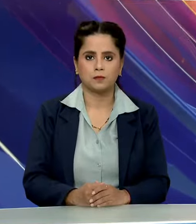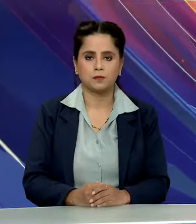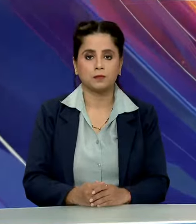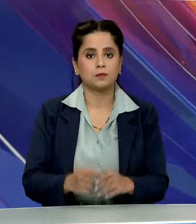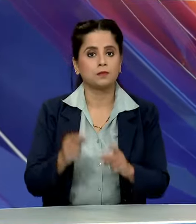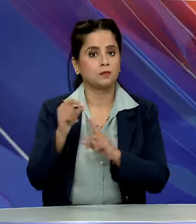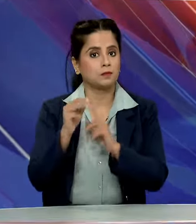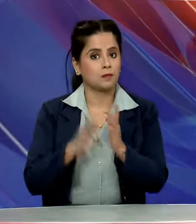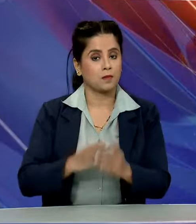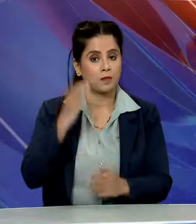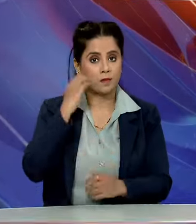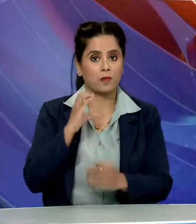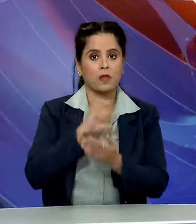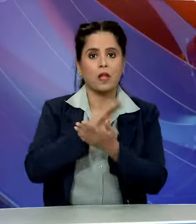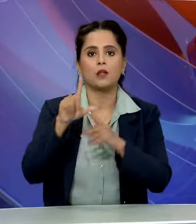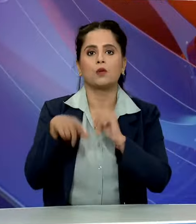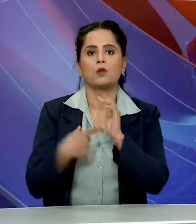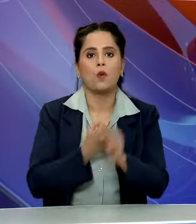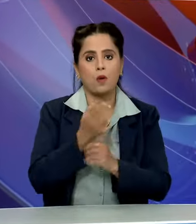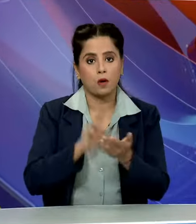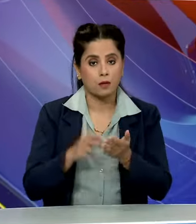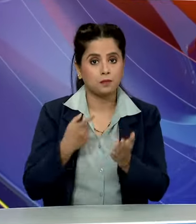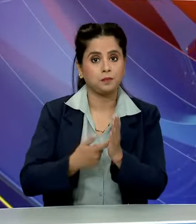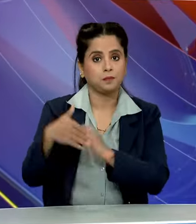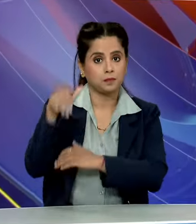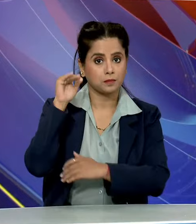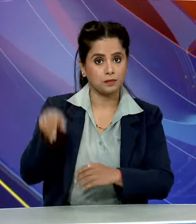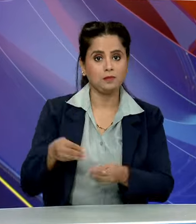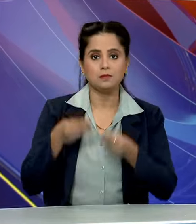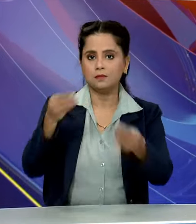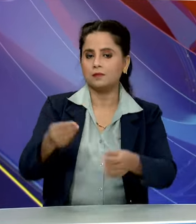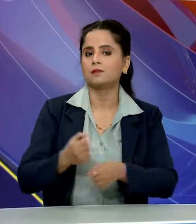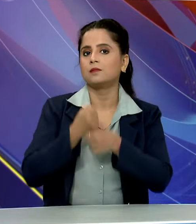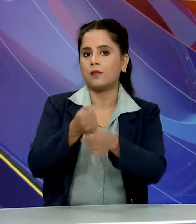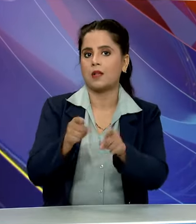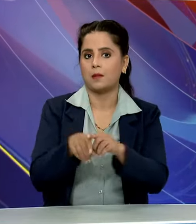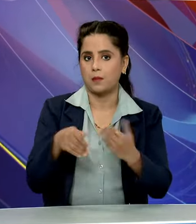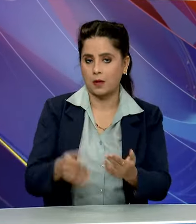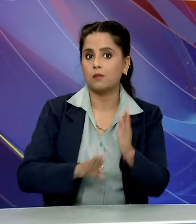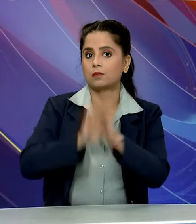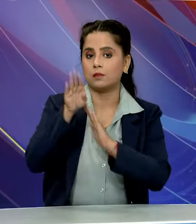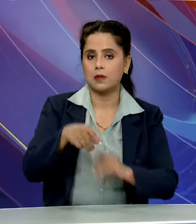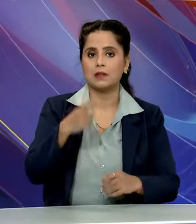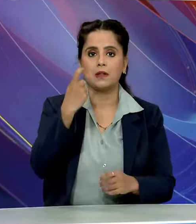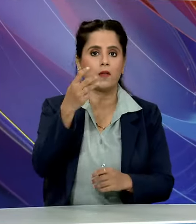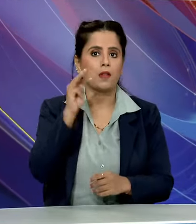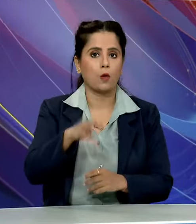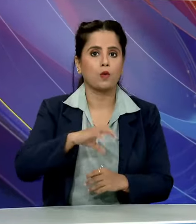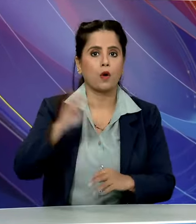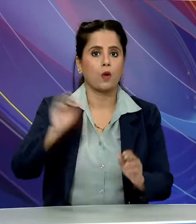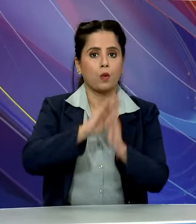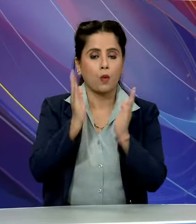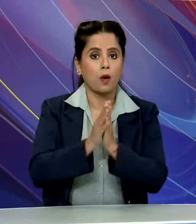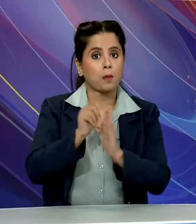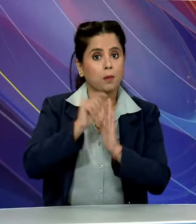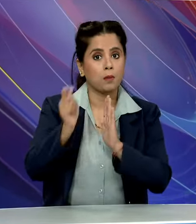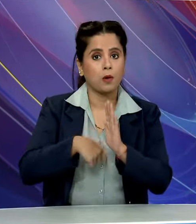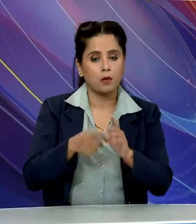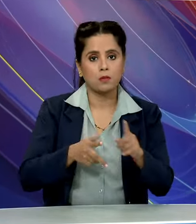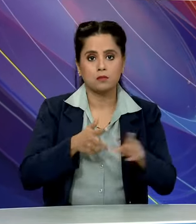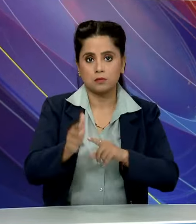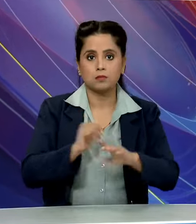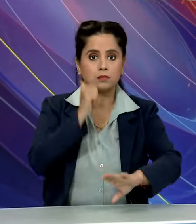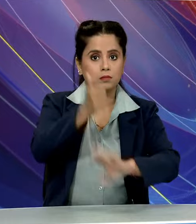प्रधान मंत्री मोदी ने चित्तोर गड में राजिस्थान को दे विकास की सौगात 7,000 करोड रुपए की परियोजनाओं का किया